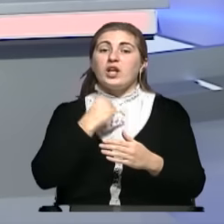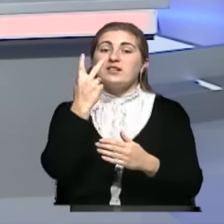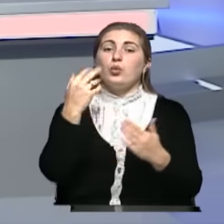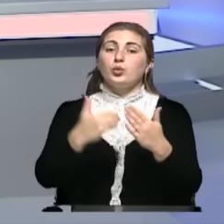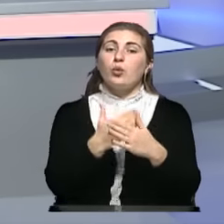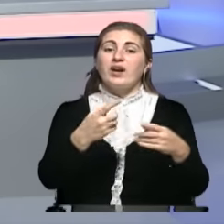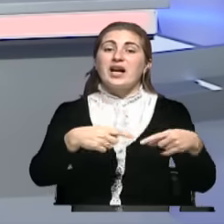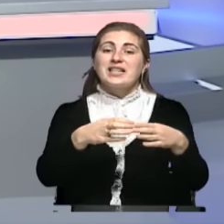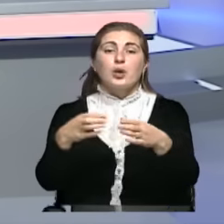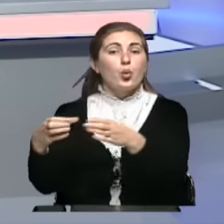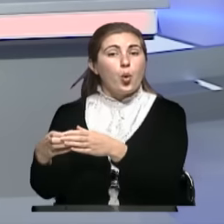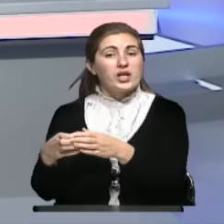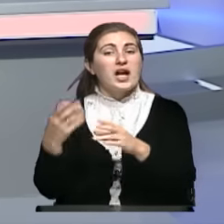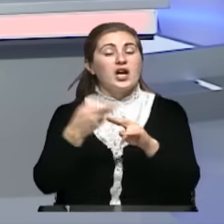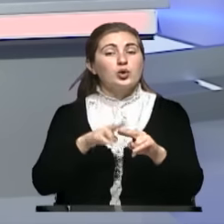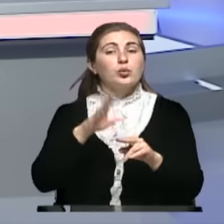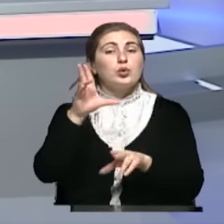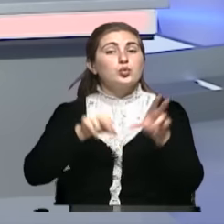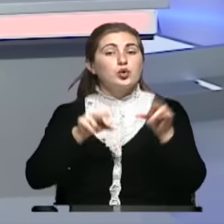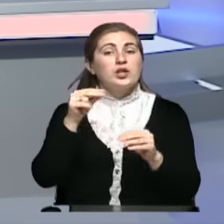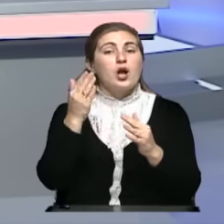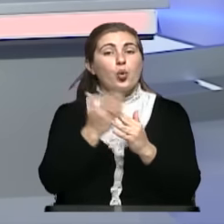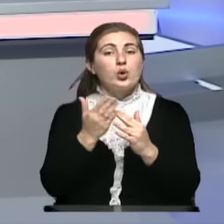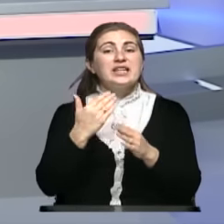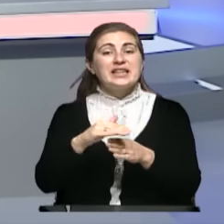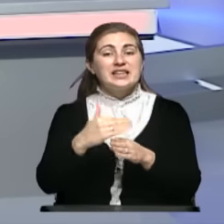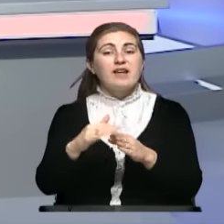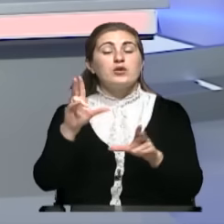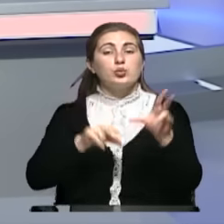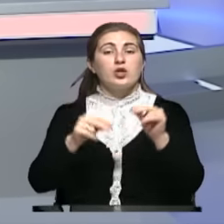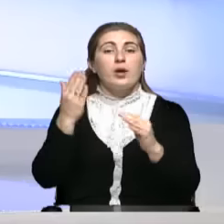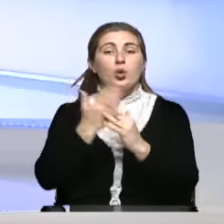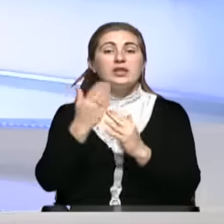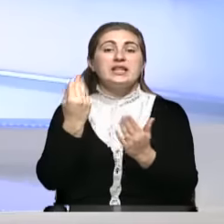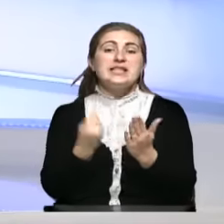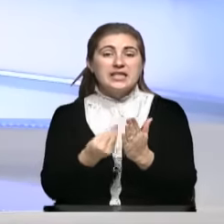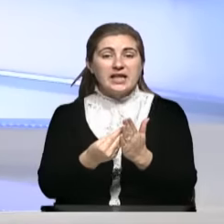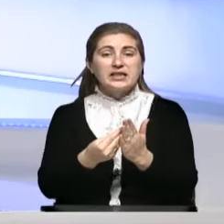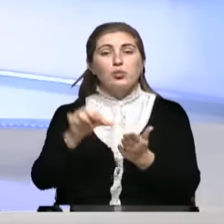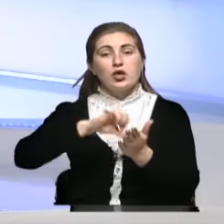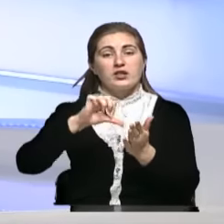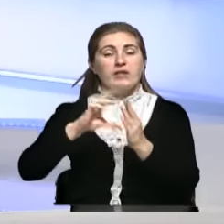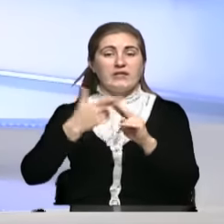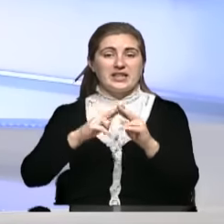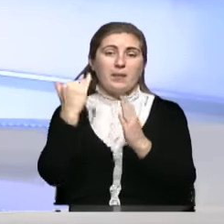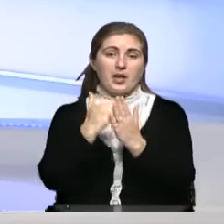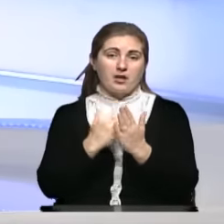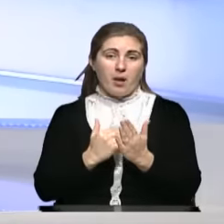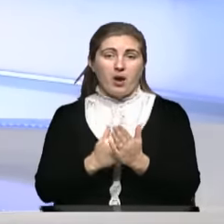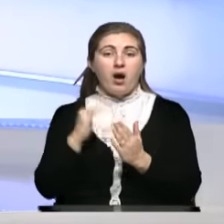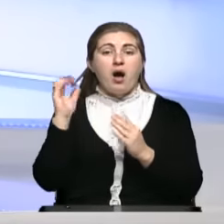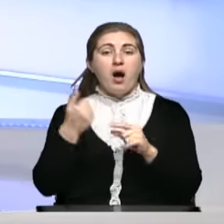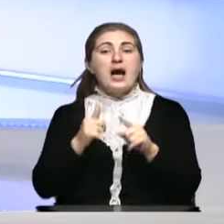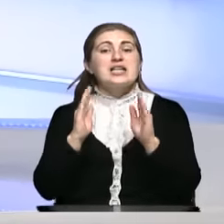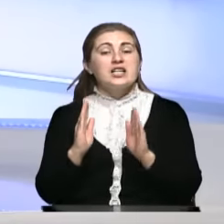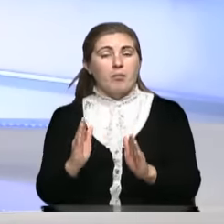категорий, которые будут с учетом льготных кредитов, учетом льготных цен участвовать в этих программах. А именно,